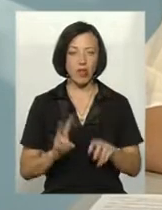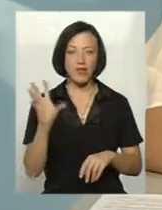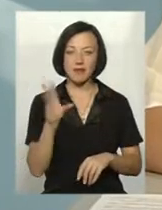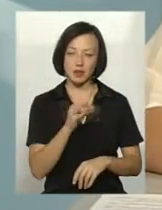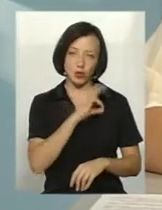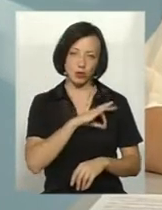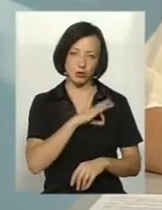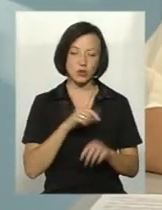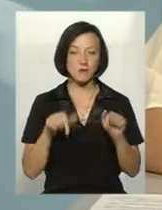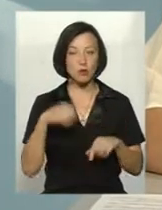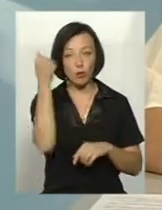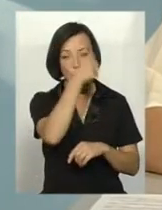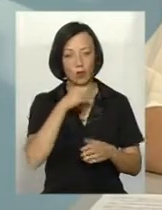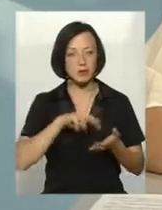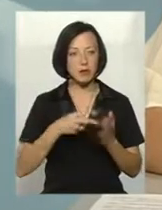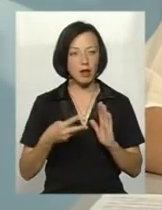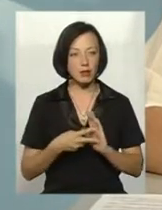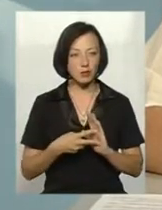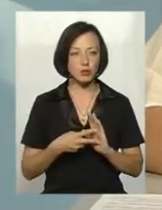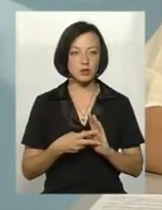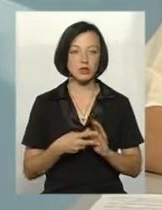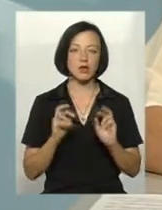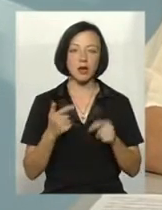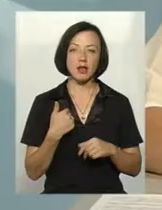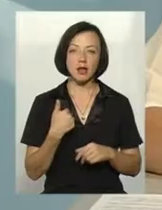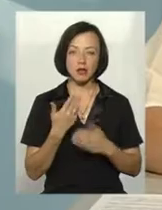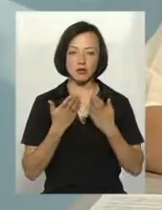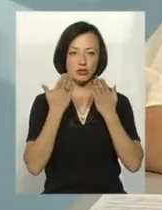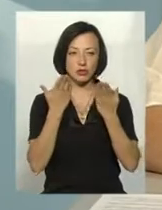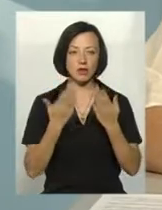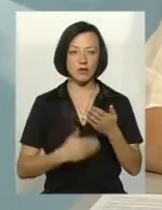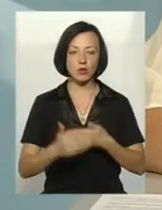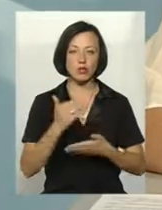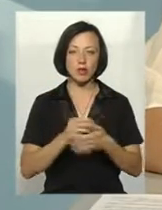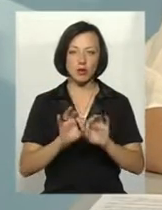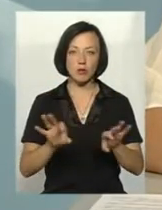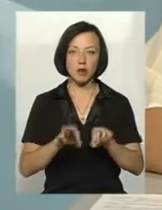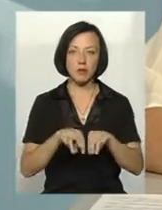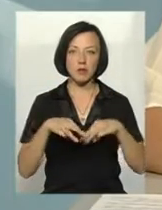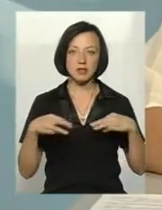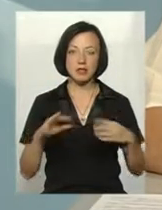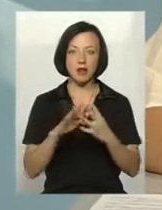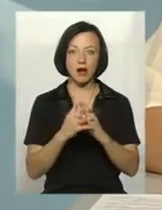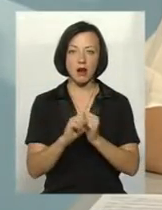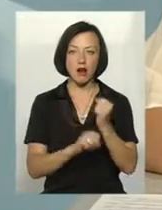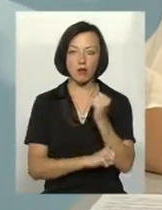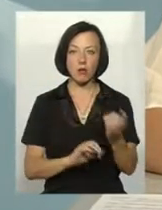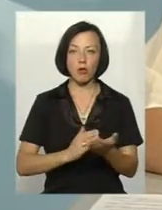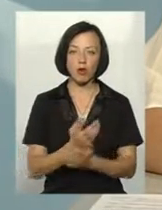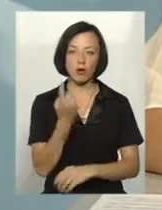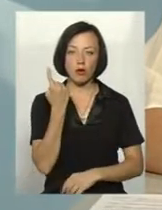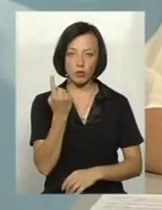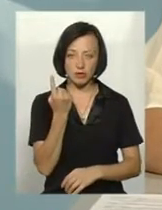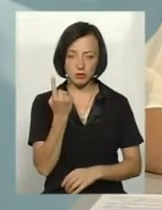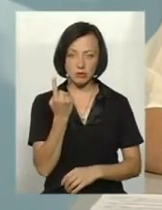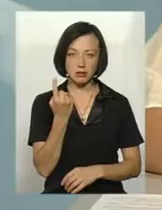користуються цьому році планується як я читав останні коментарі міністерства раної політики одним з напрямків